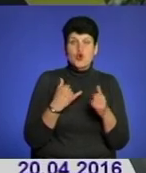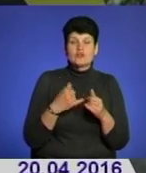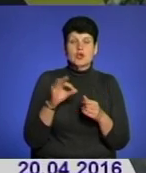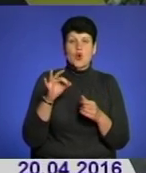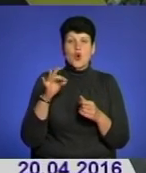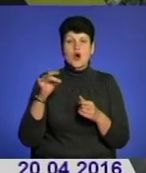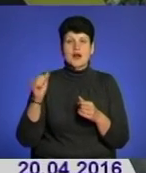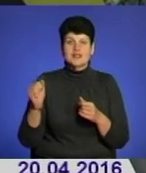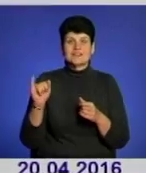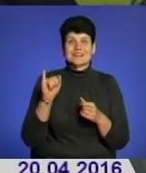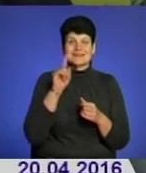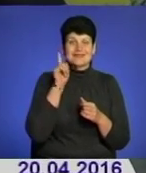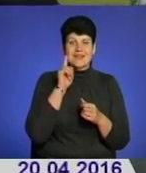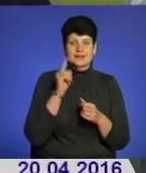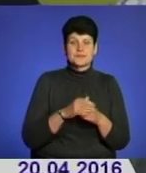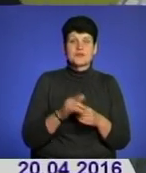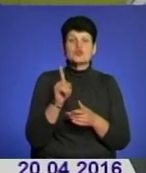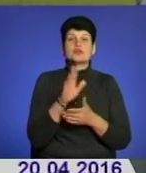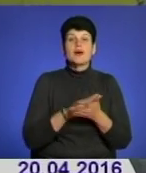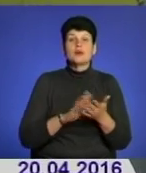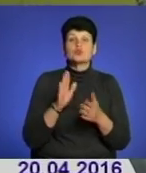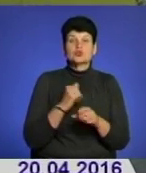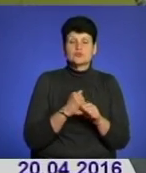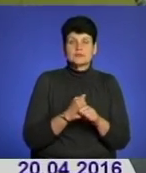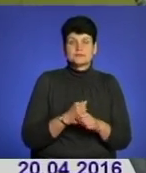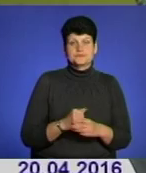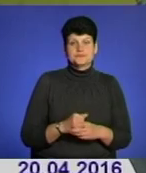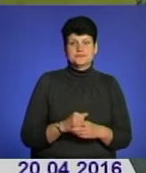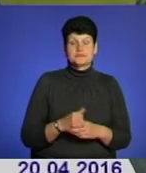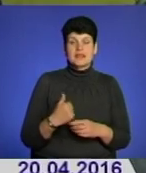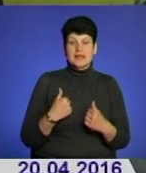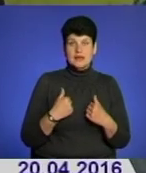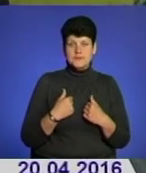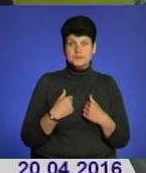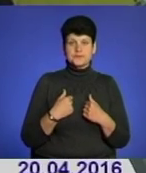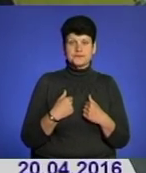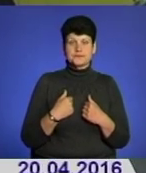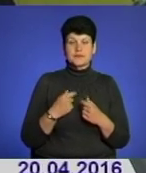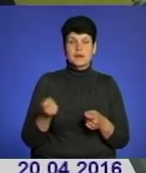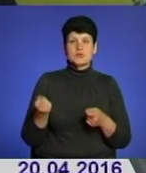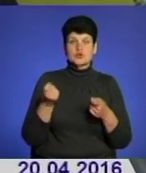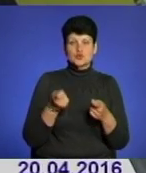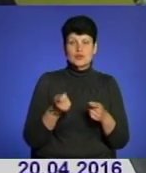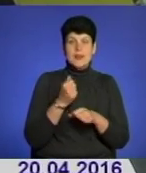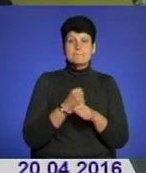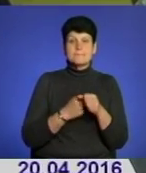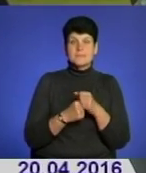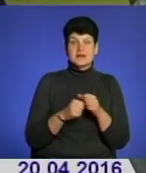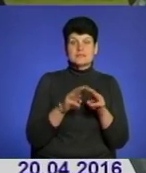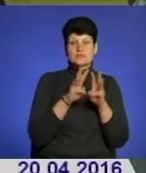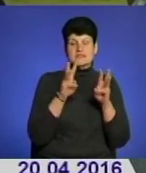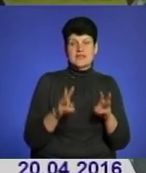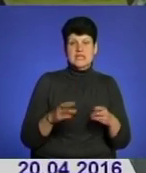оранжевий і зелений. Що далі будеш робити з цією песенку? Я понесу її на Пасху і посягать